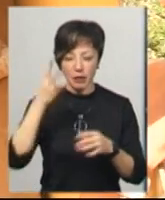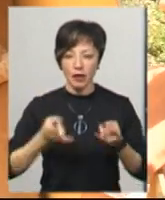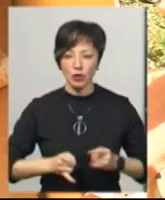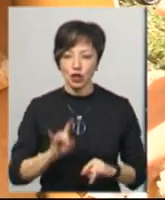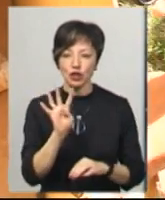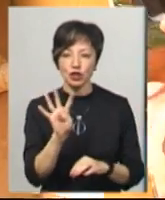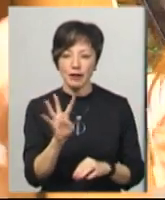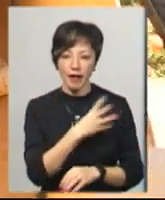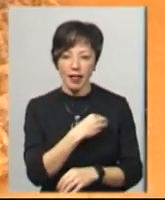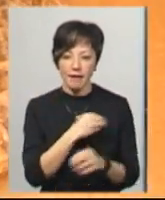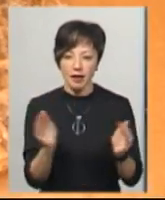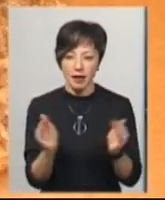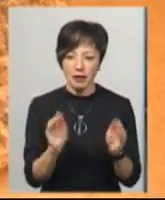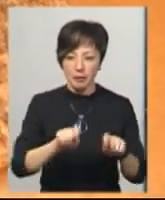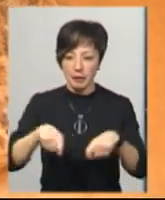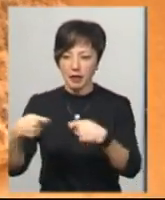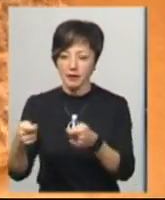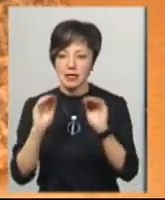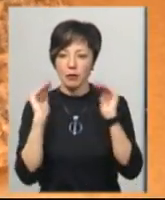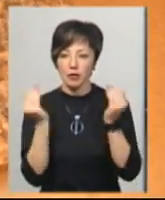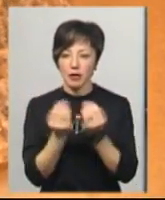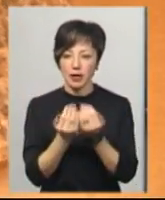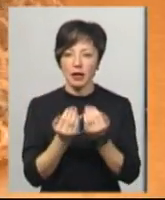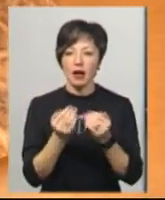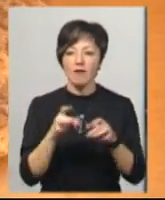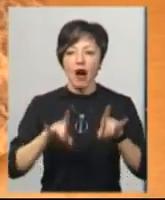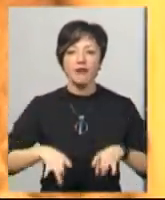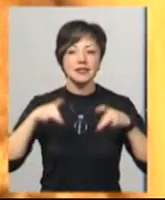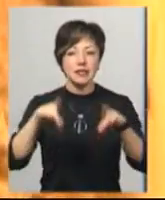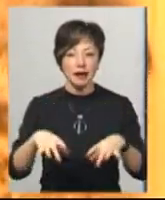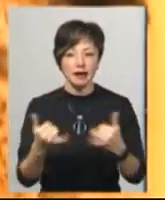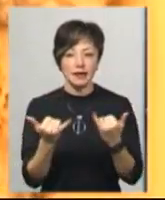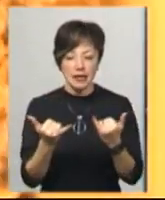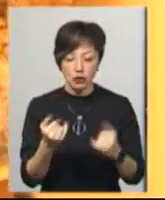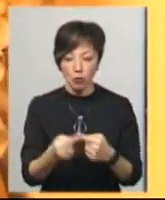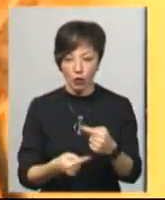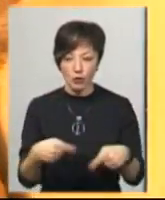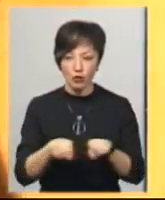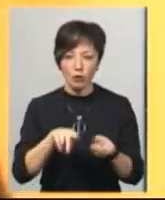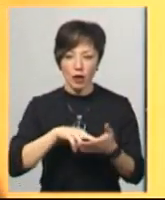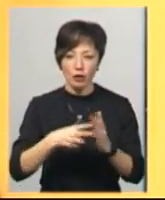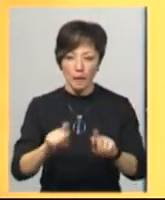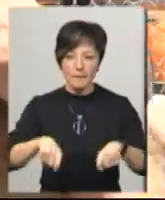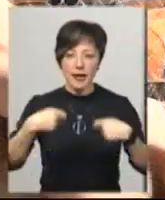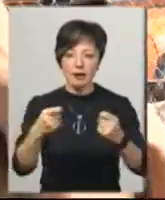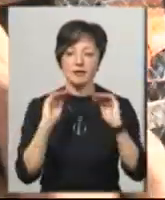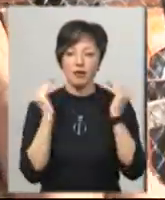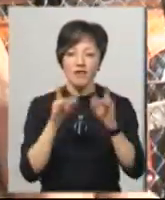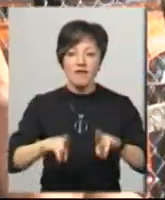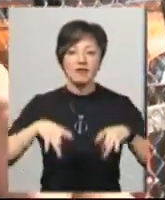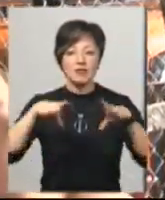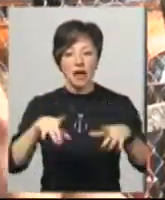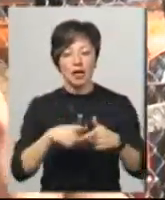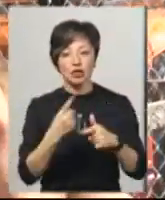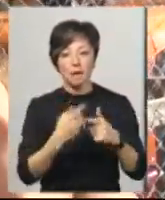народилося четверо ливенят. Їх передали у заповідник для хижих тварин в Австралії. Нинішнє потомство також планують передати у заповідник в Австралії чи